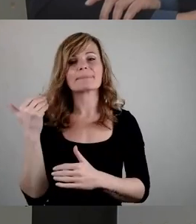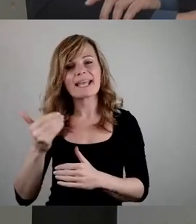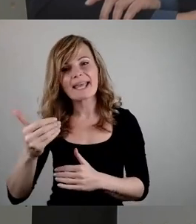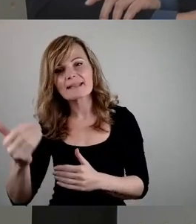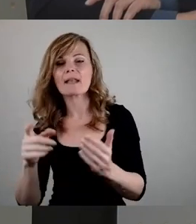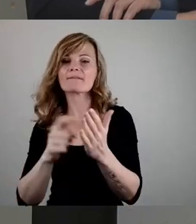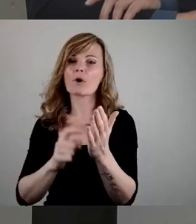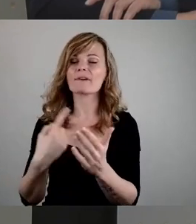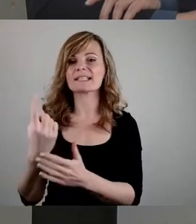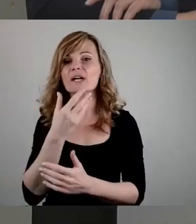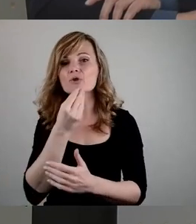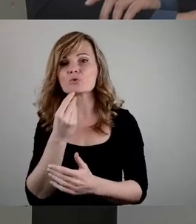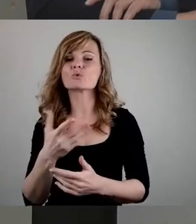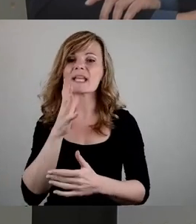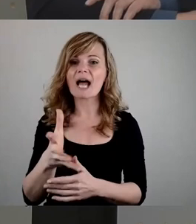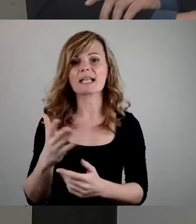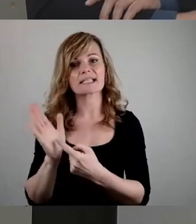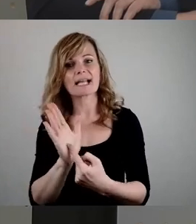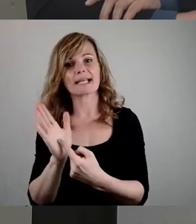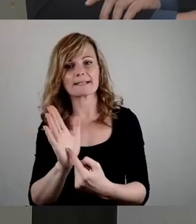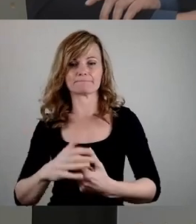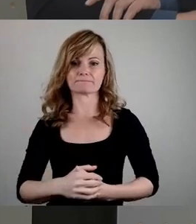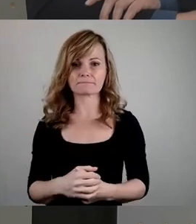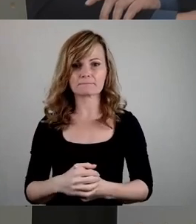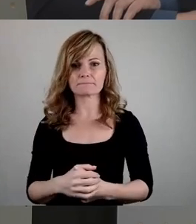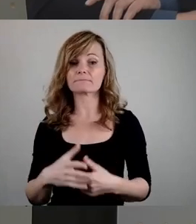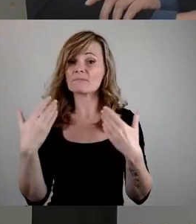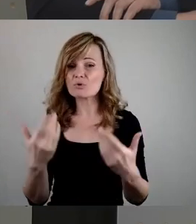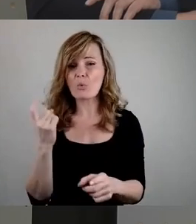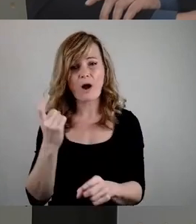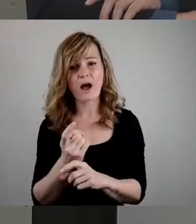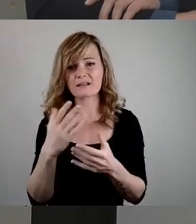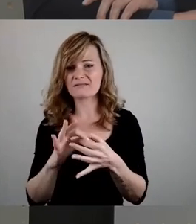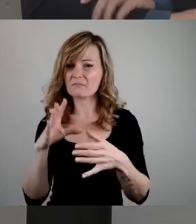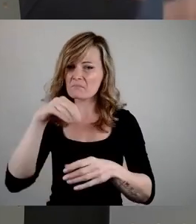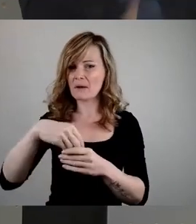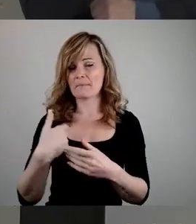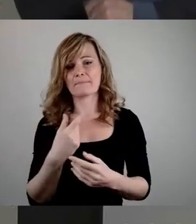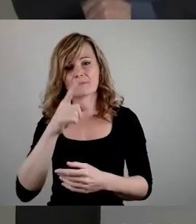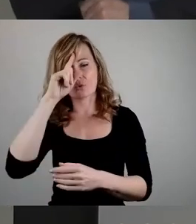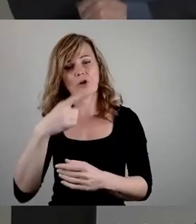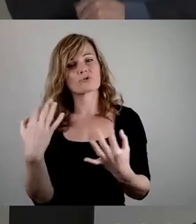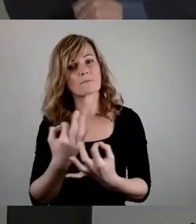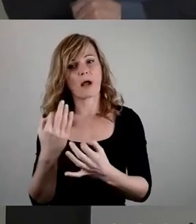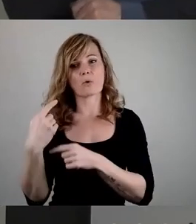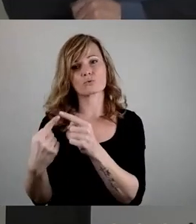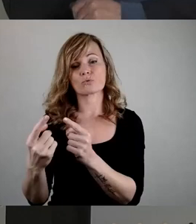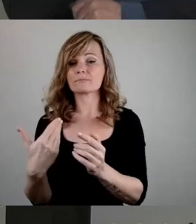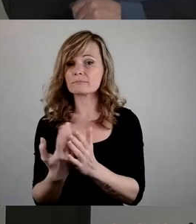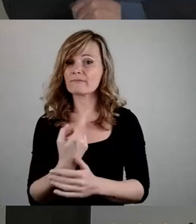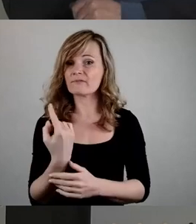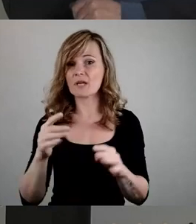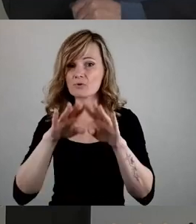Judenhass zu frönen. Das gehört so hart zum deutschen Brauchtum, dass wir Synagogen nur mit obligatorischem